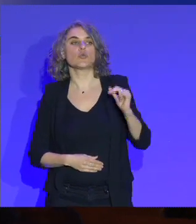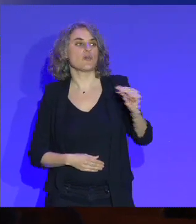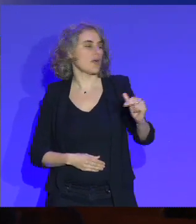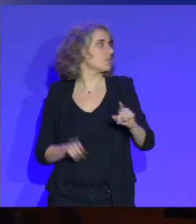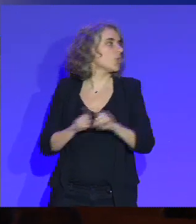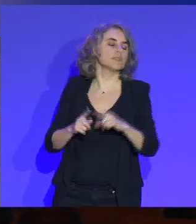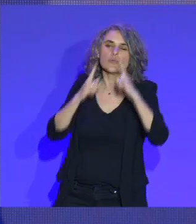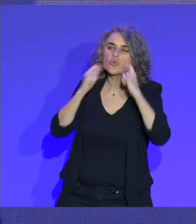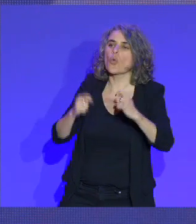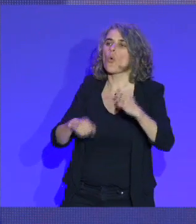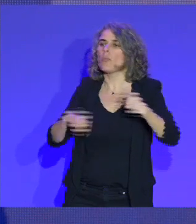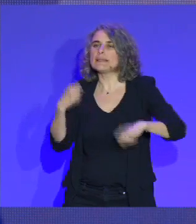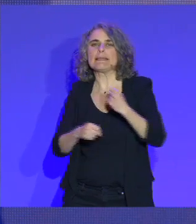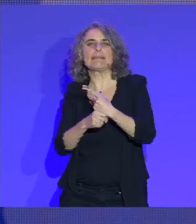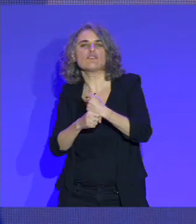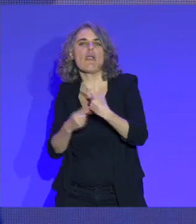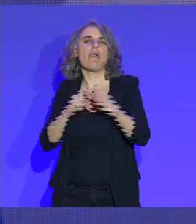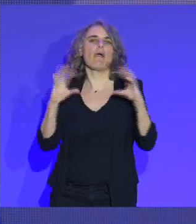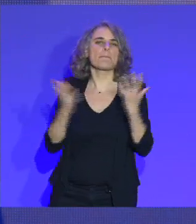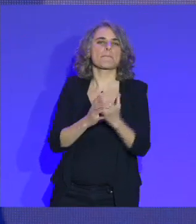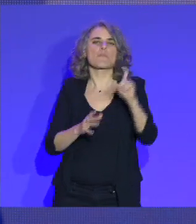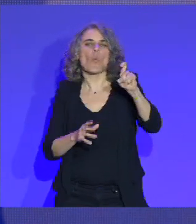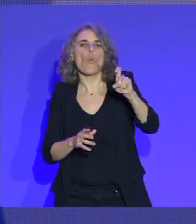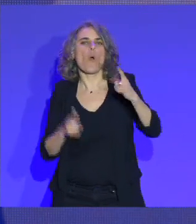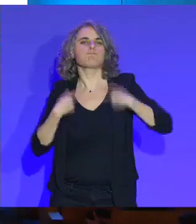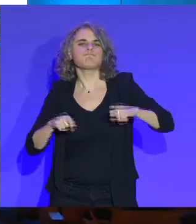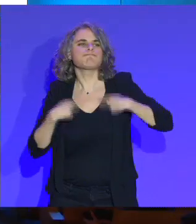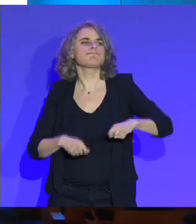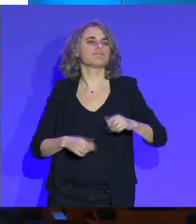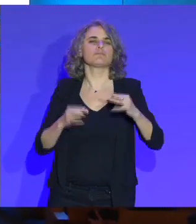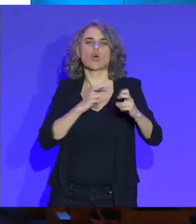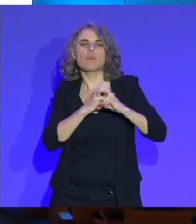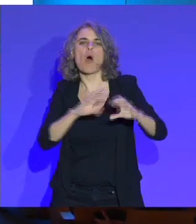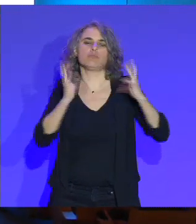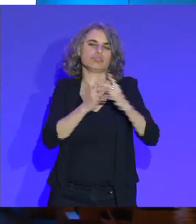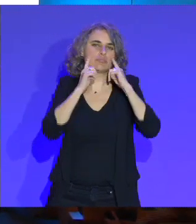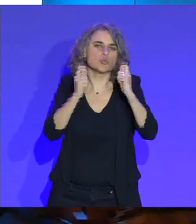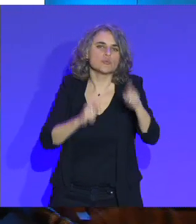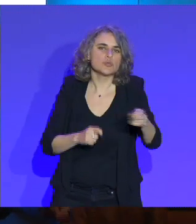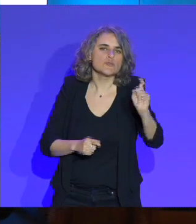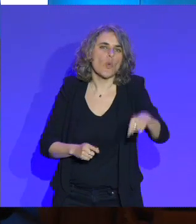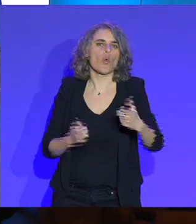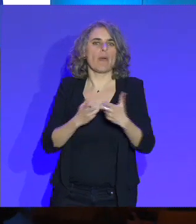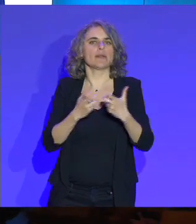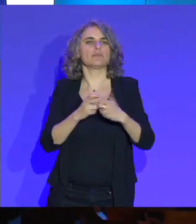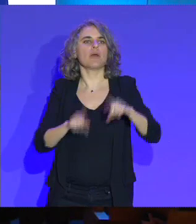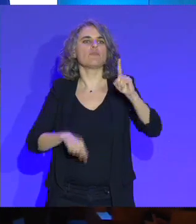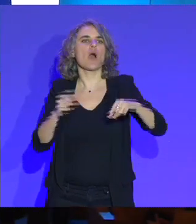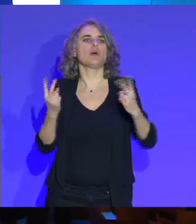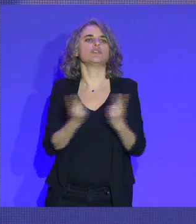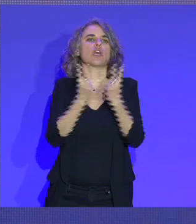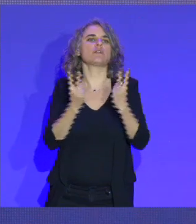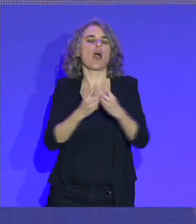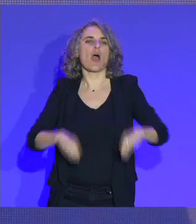gaffe au plastique, on fait gaffe aux déchets, on fait gaffe à la consommation de l'eau, on fait gaffe aux transports. Quand il y des jolis jardins ouvriers,